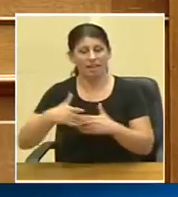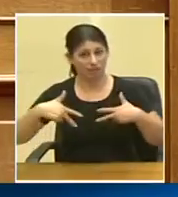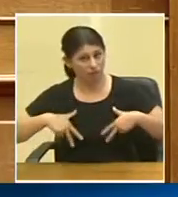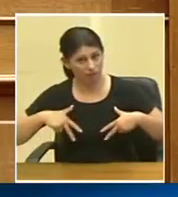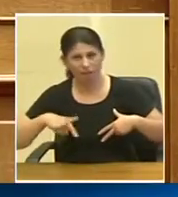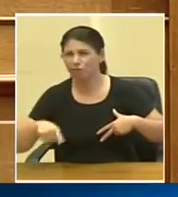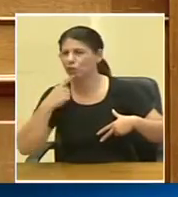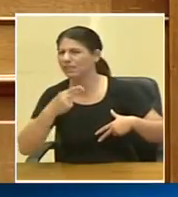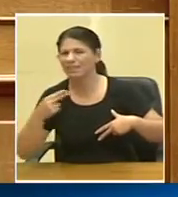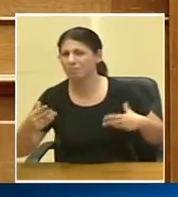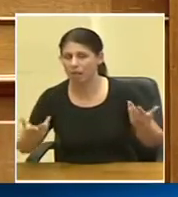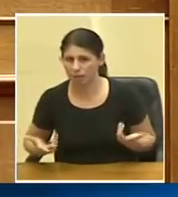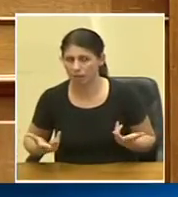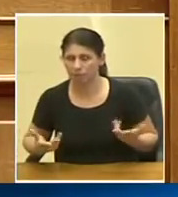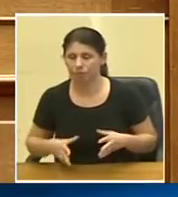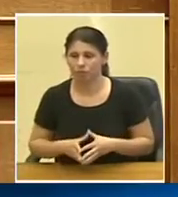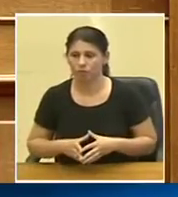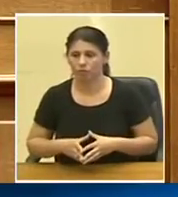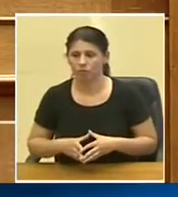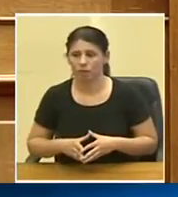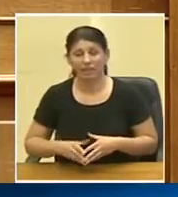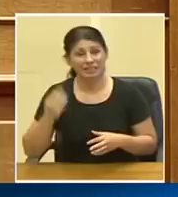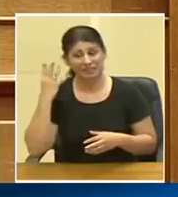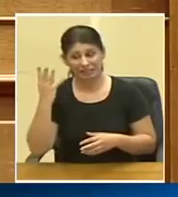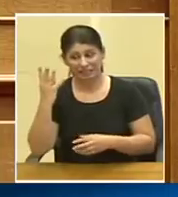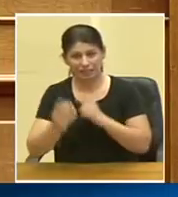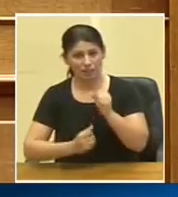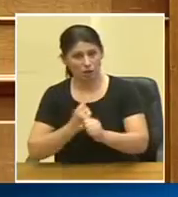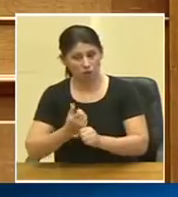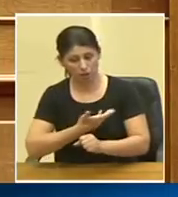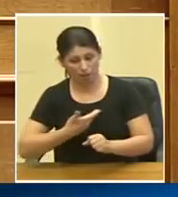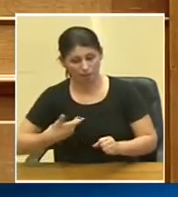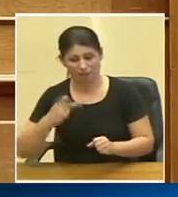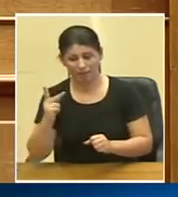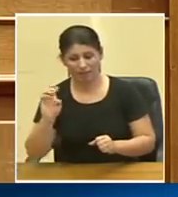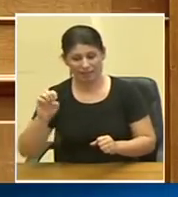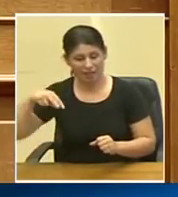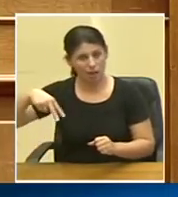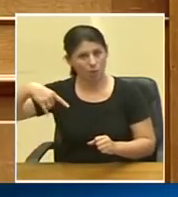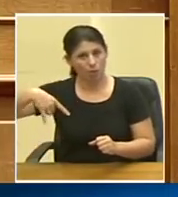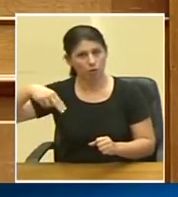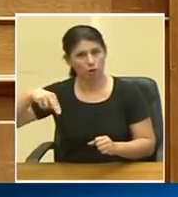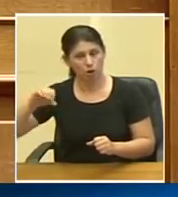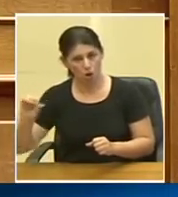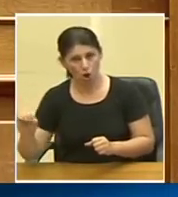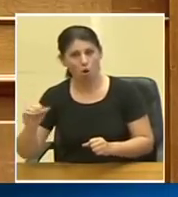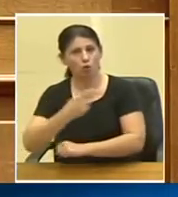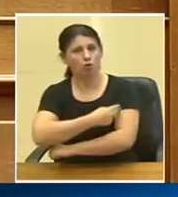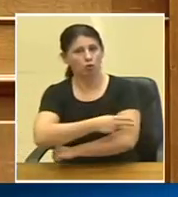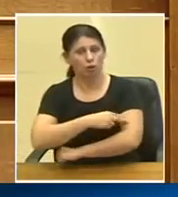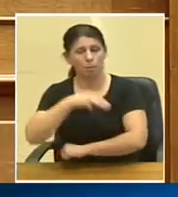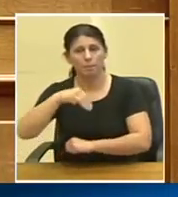σημαίνει το εξής πράγμα ότι αυτά τα τέσσερα χρόνια εμείς από το Κερπνό και τα νοσοκομεία στα ΜΜΕ